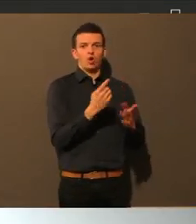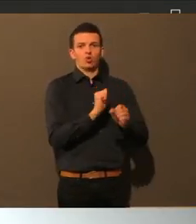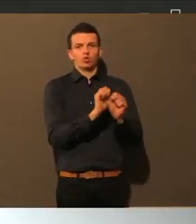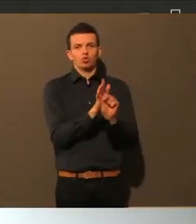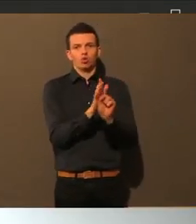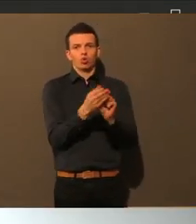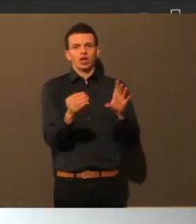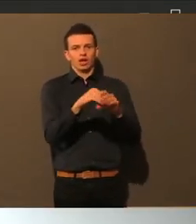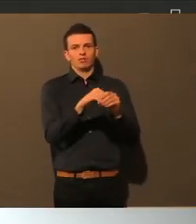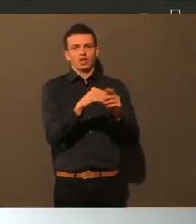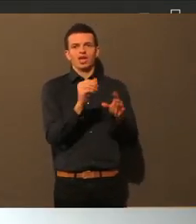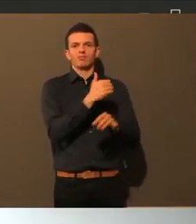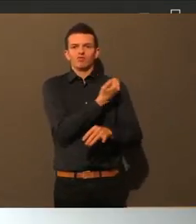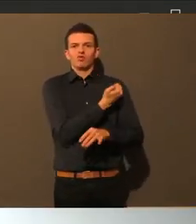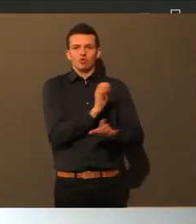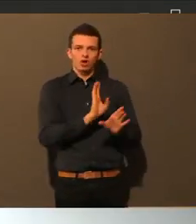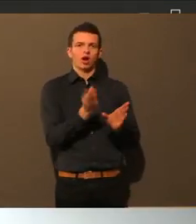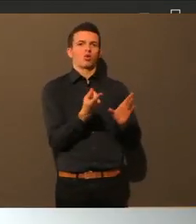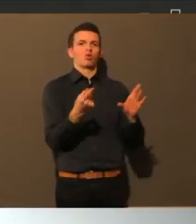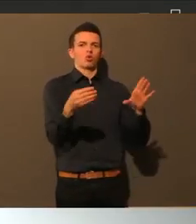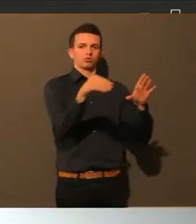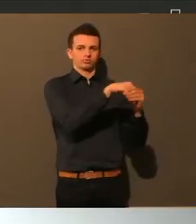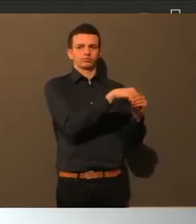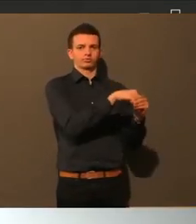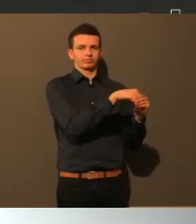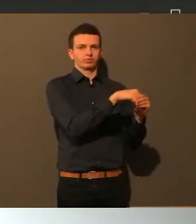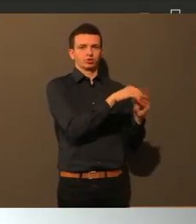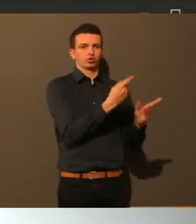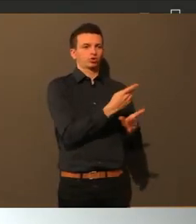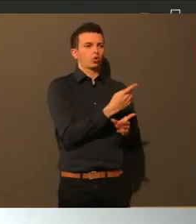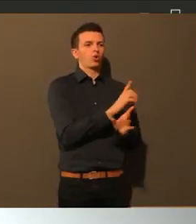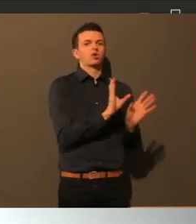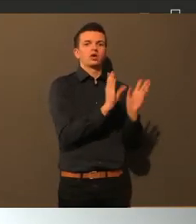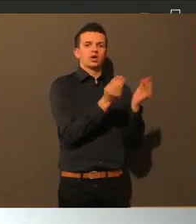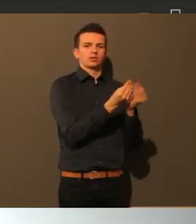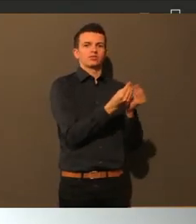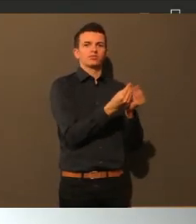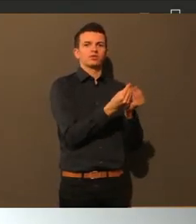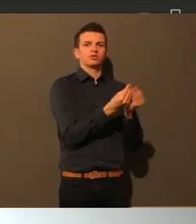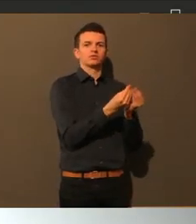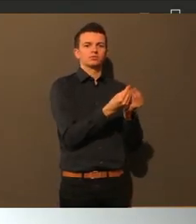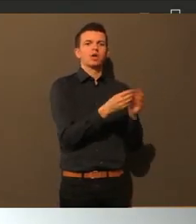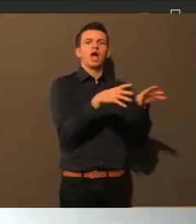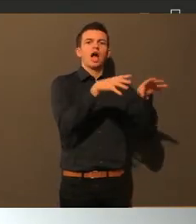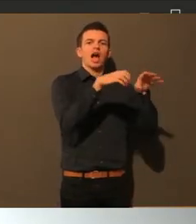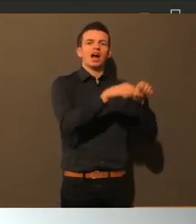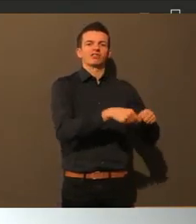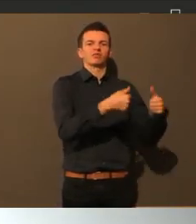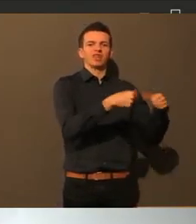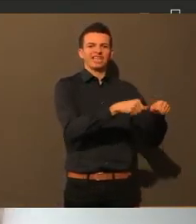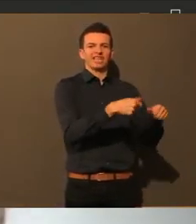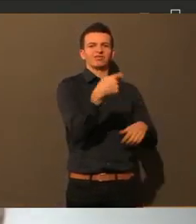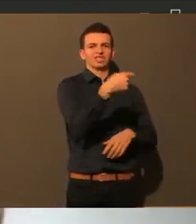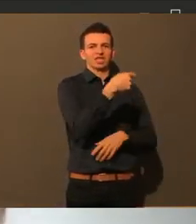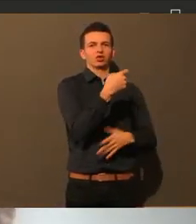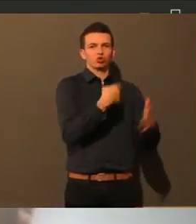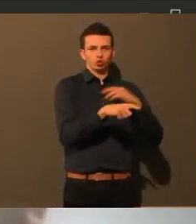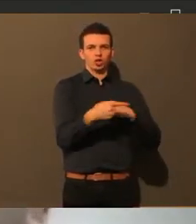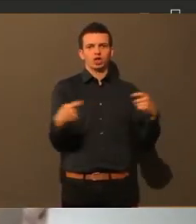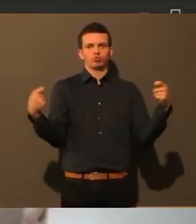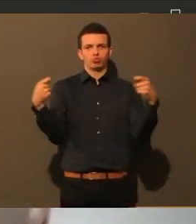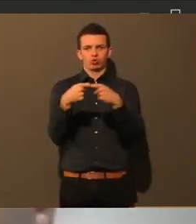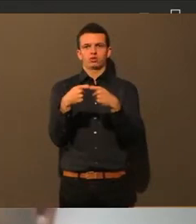grundsätzlich bei Impfschäden durch den Bund gegen Haftpflicht versichert. Also der Bund